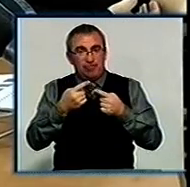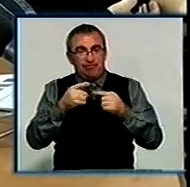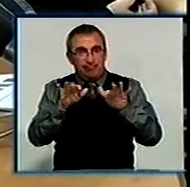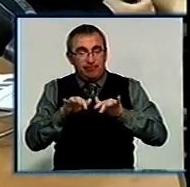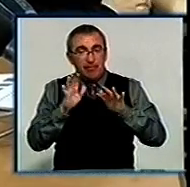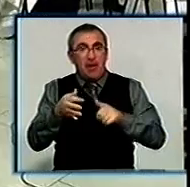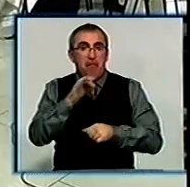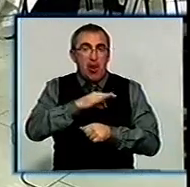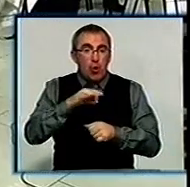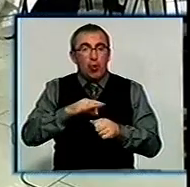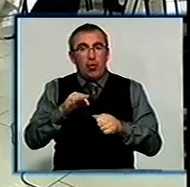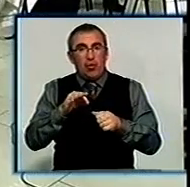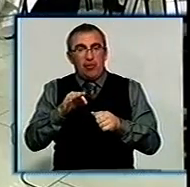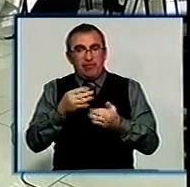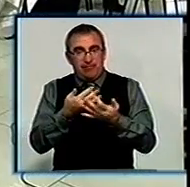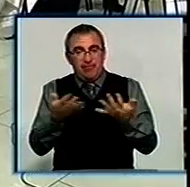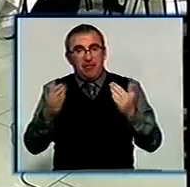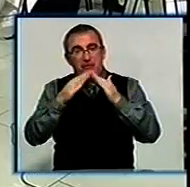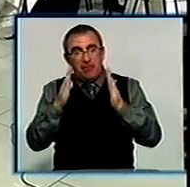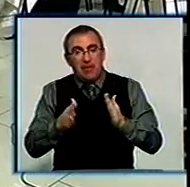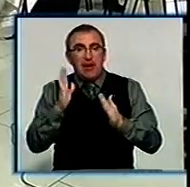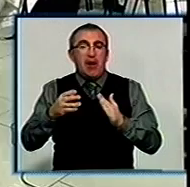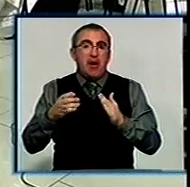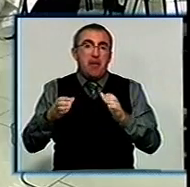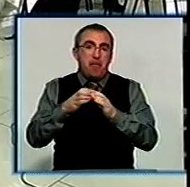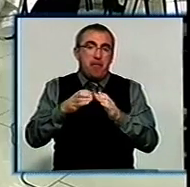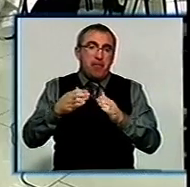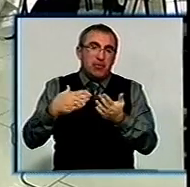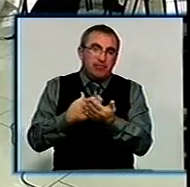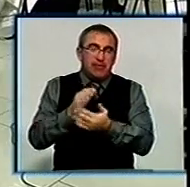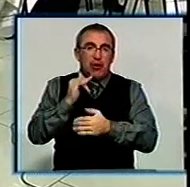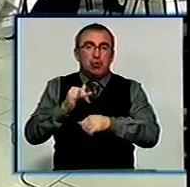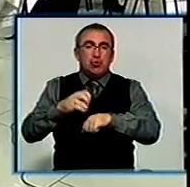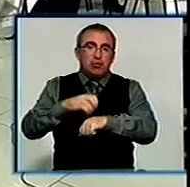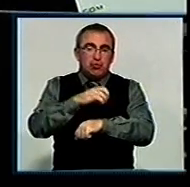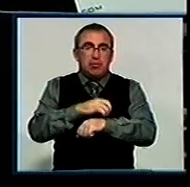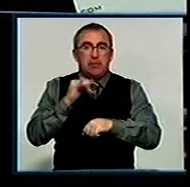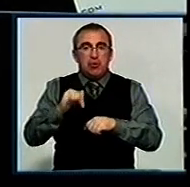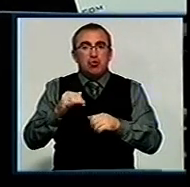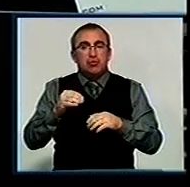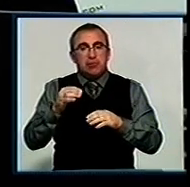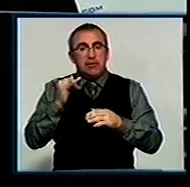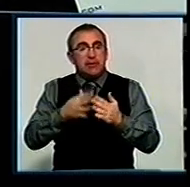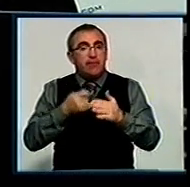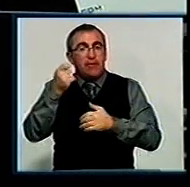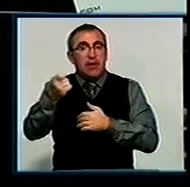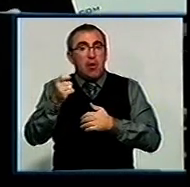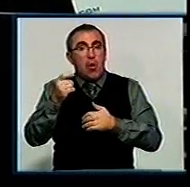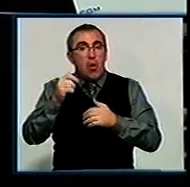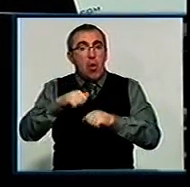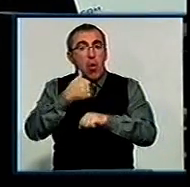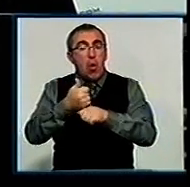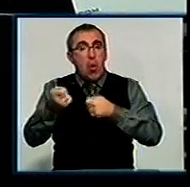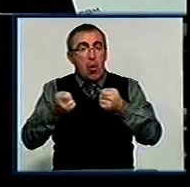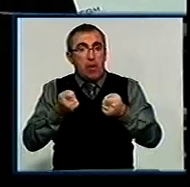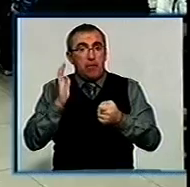про майнота доходи очільника міста, інформація про партійність і судимість. Відсутня в Кіровограді і практика звітування міського голови на відкритій